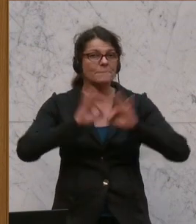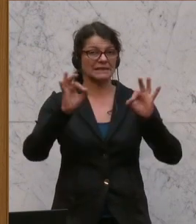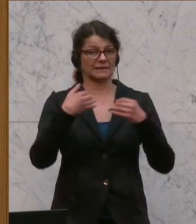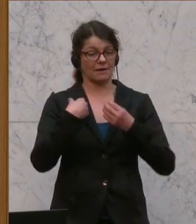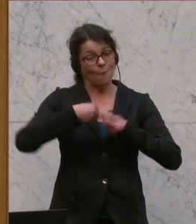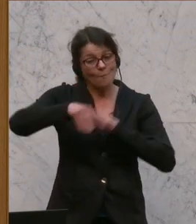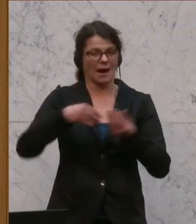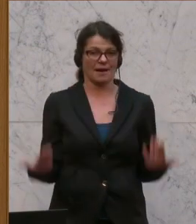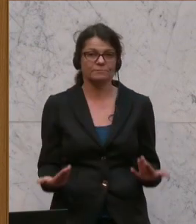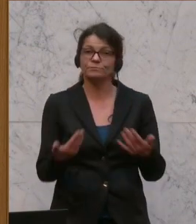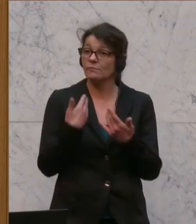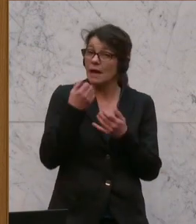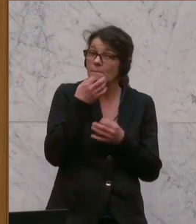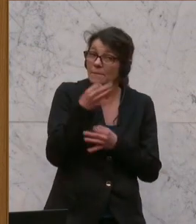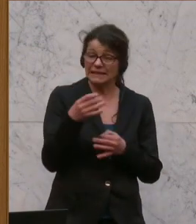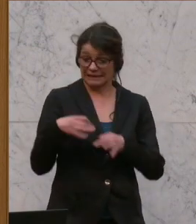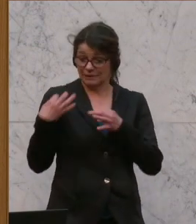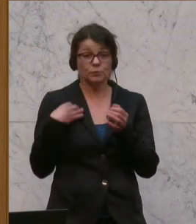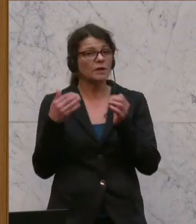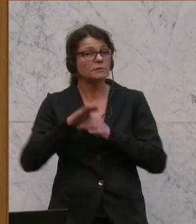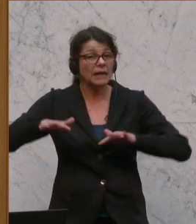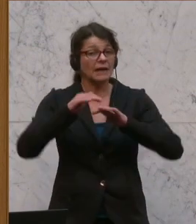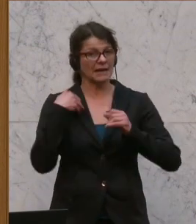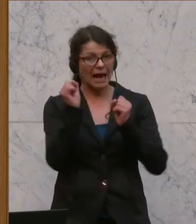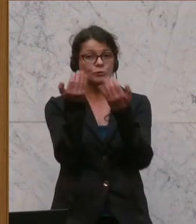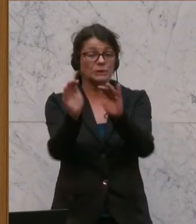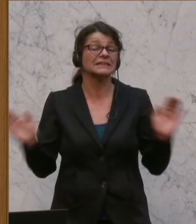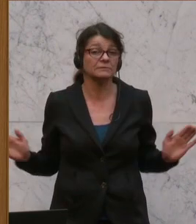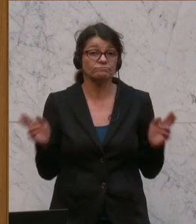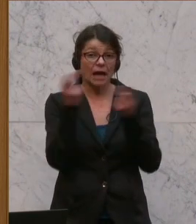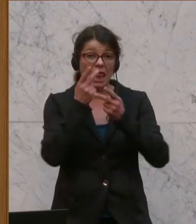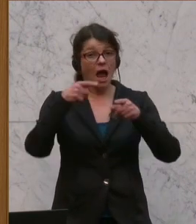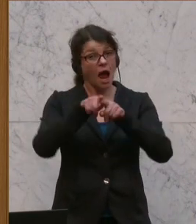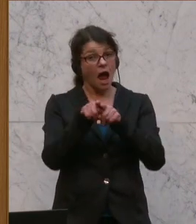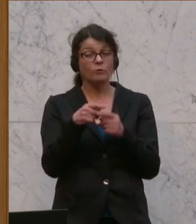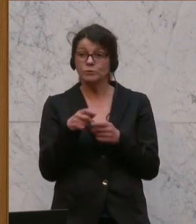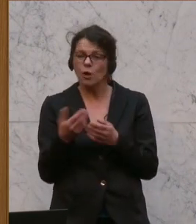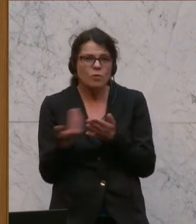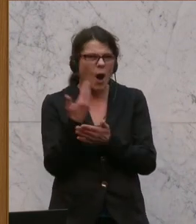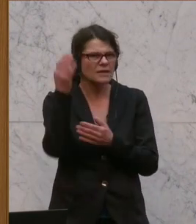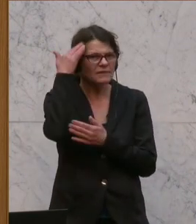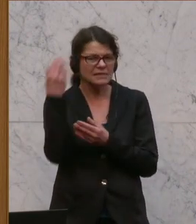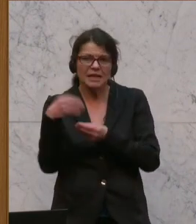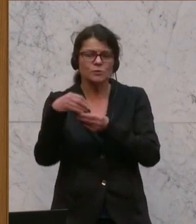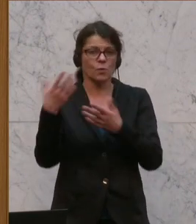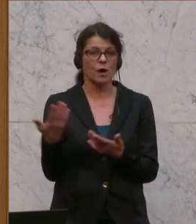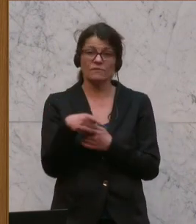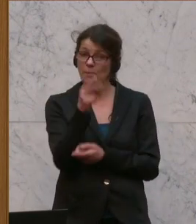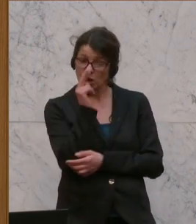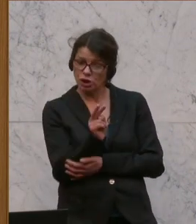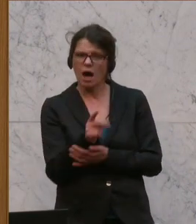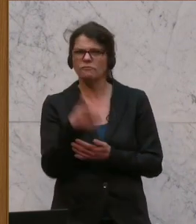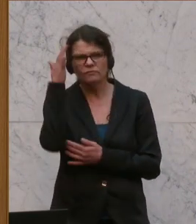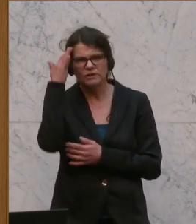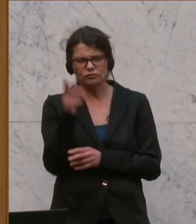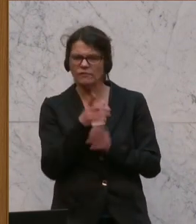agieren konnten, womit wir besser unser Gesundheitswesen schützen konnten. Natürlich auch das dazugewonnene neue Wissen. Wenn wir uns einmal reinschauen würden in eine